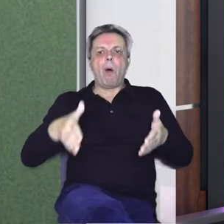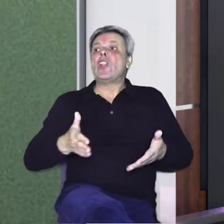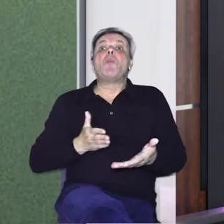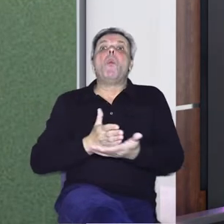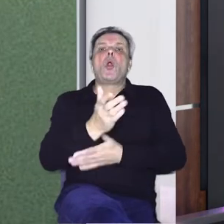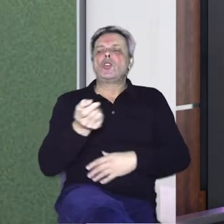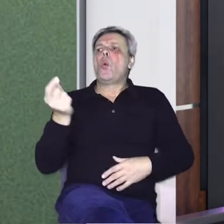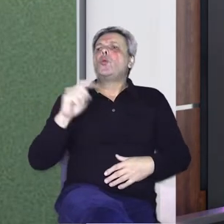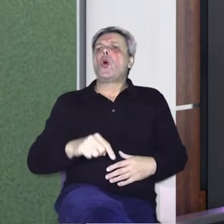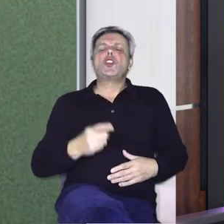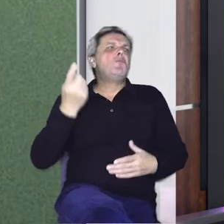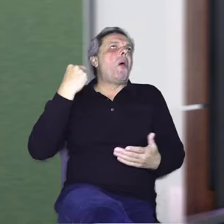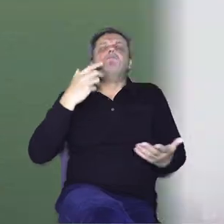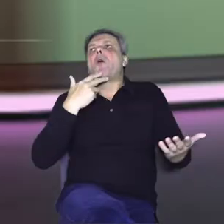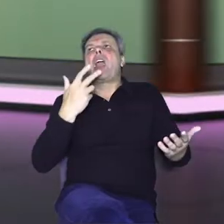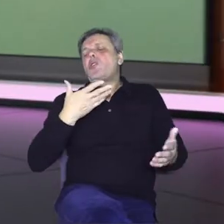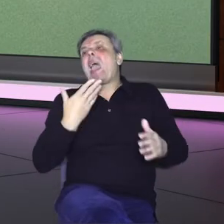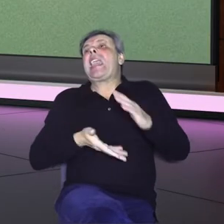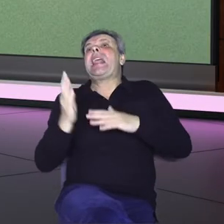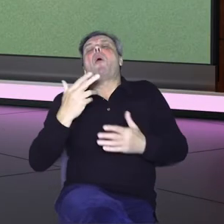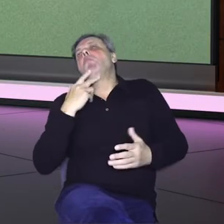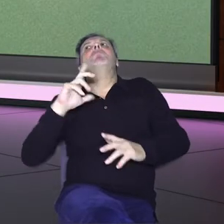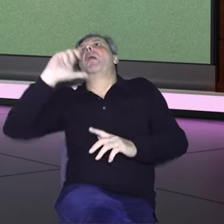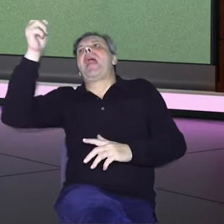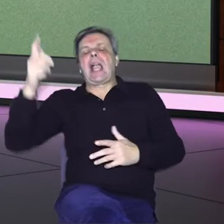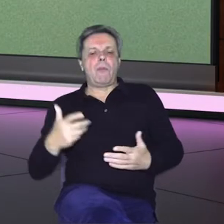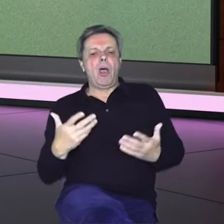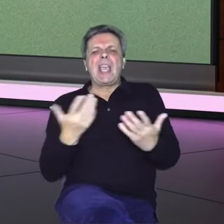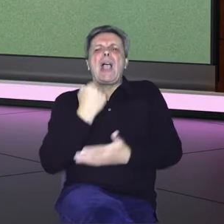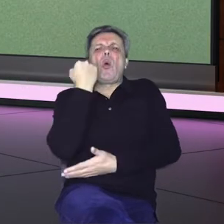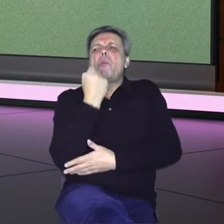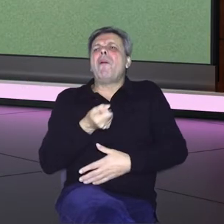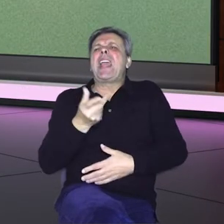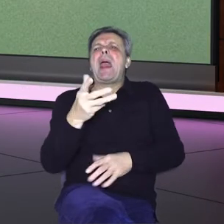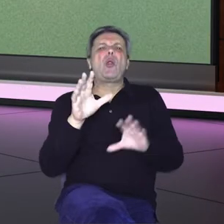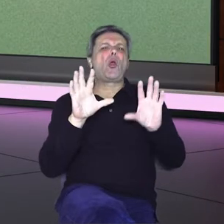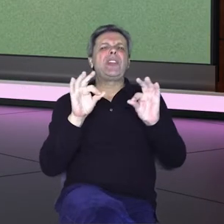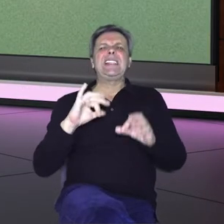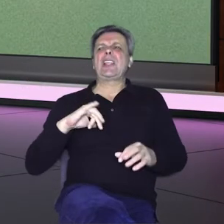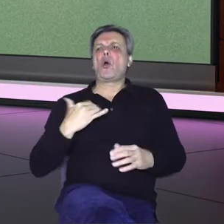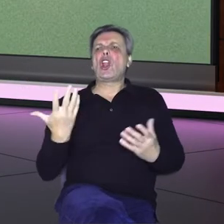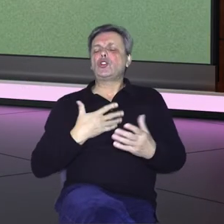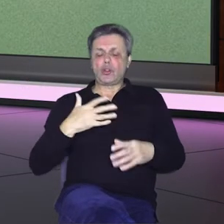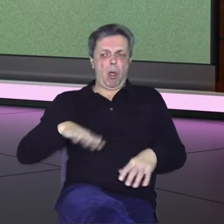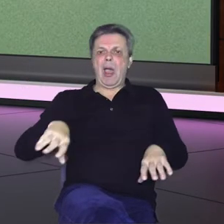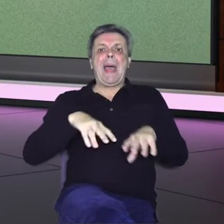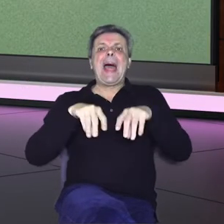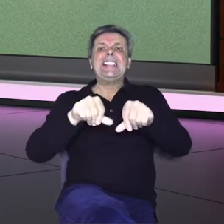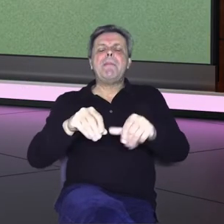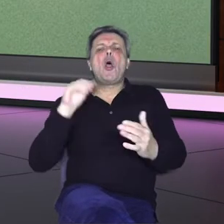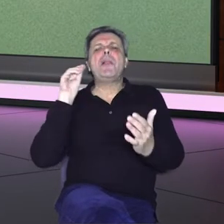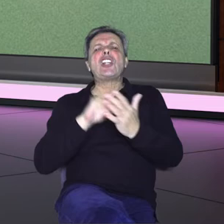ovdje u prolazu. Došli smo od nekamo i odlazimo nekamo. I kako je glupo ovih nekoliko desetaka godina što smo na zemlji